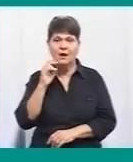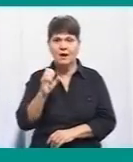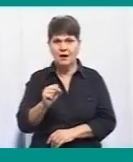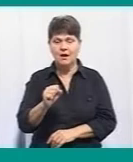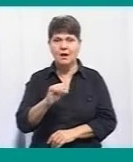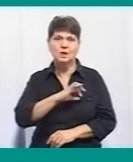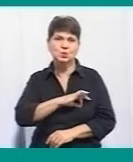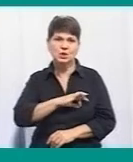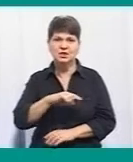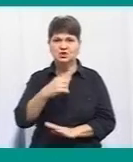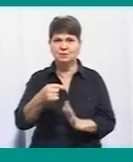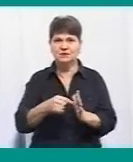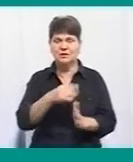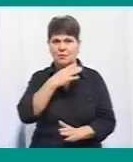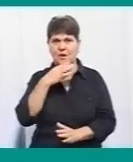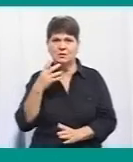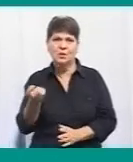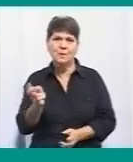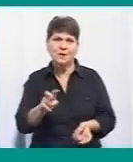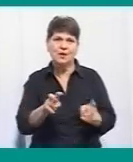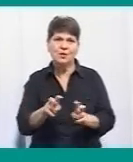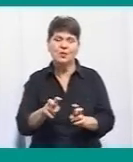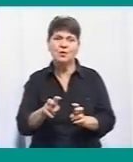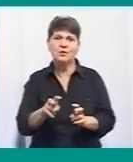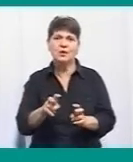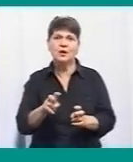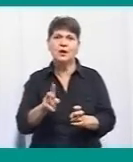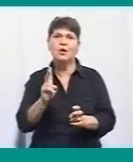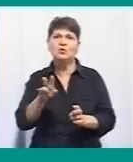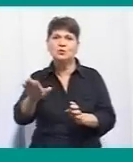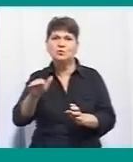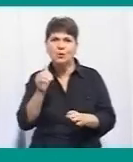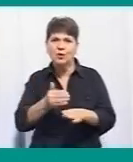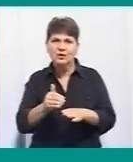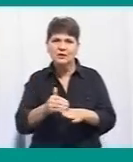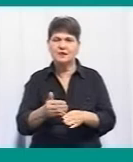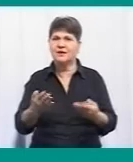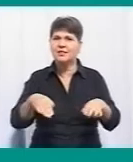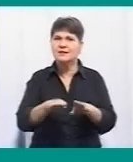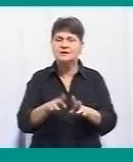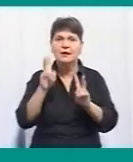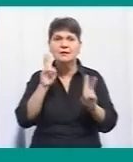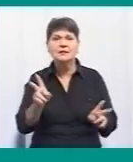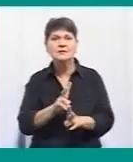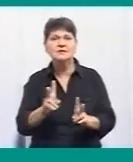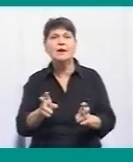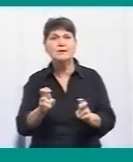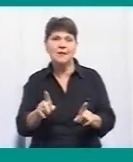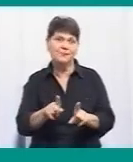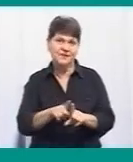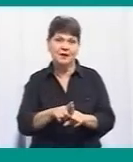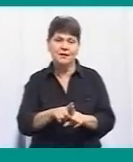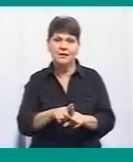юридичні питання це багато приходить. Ну, багато той кредит взяв, той не закрив, той не знає, Ну, таке.